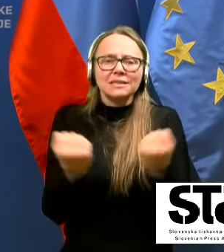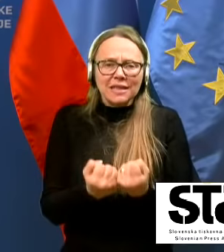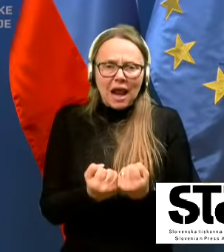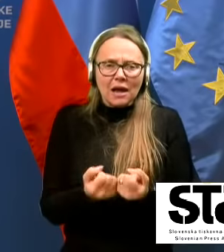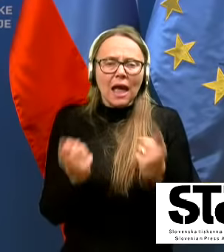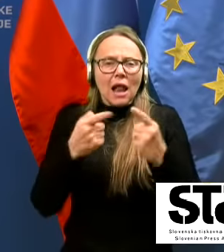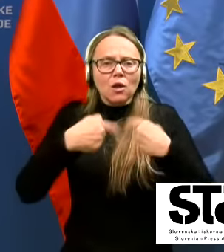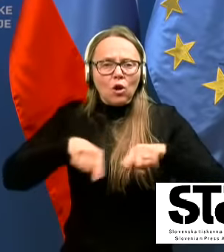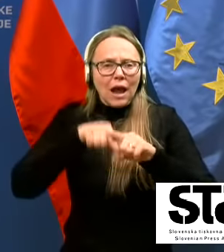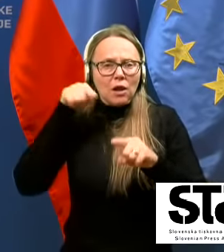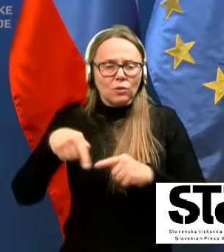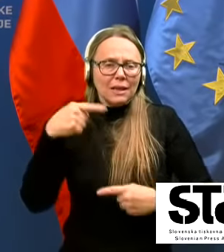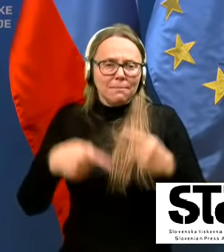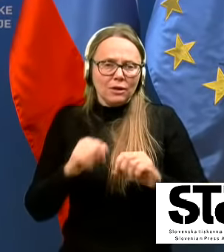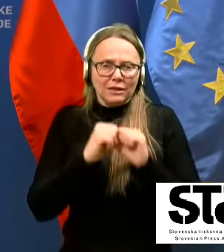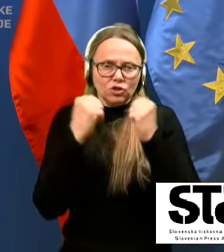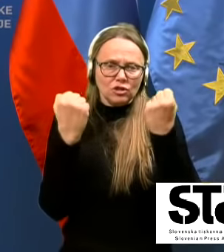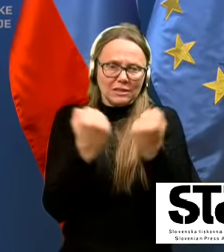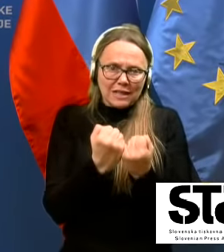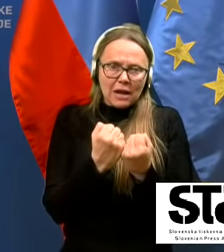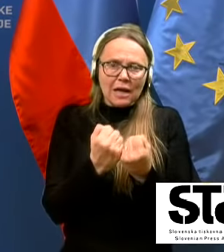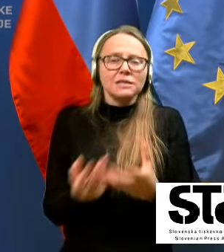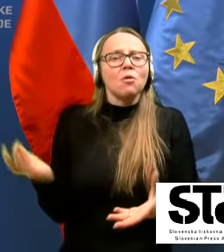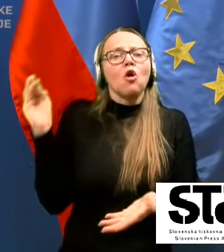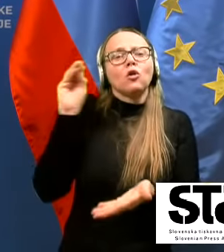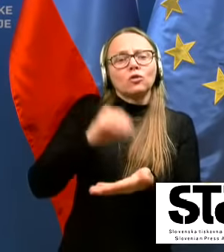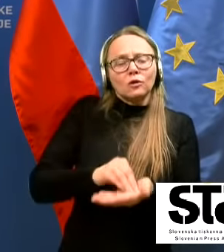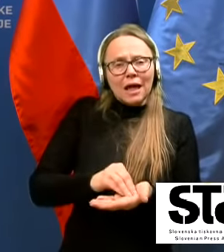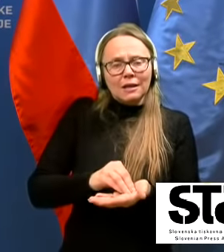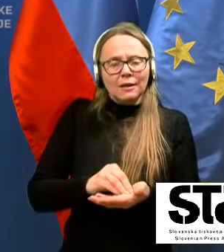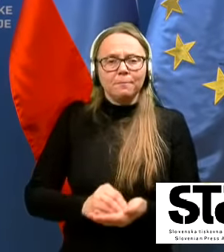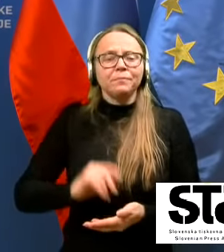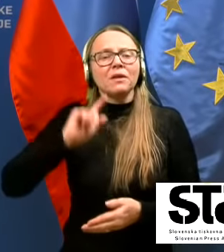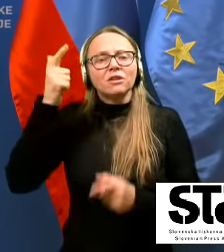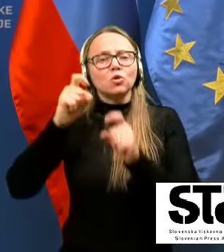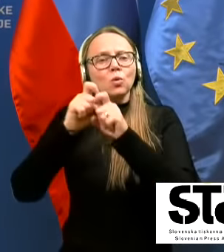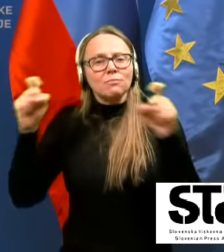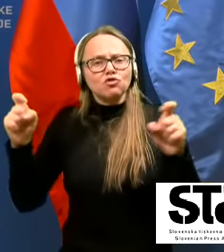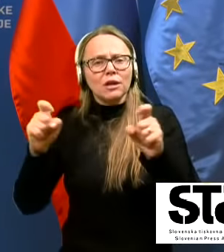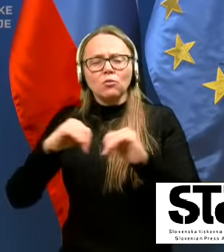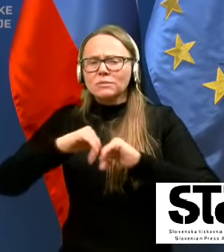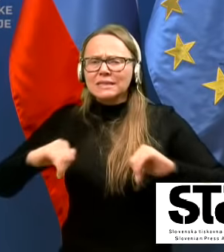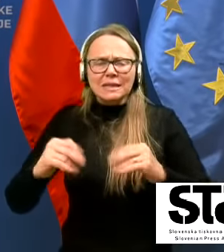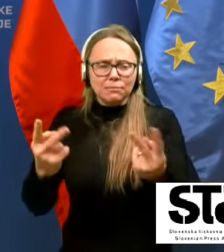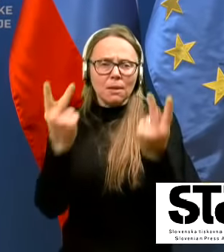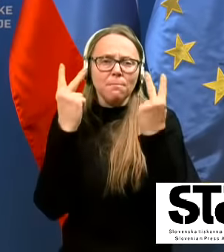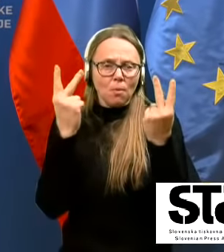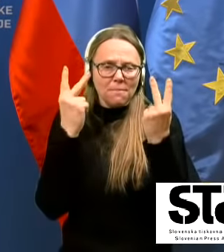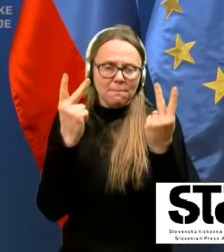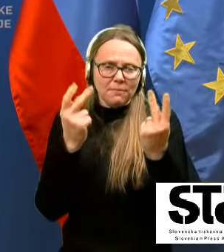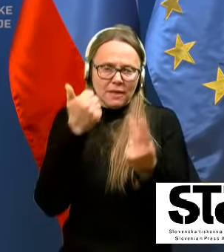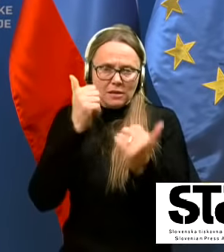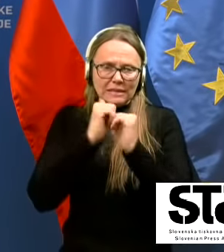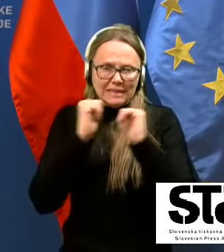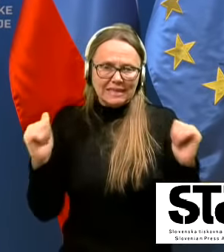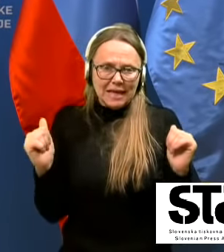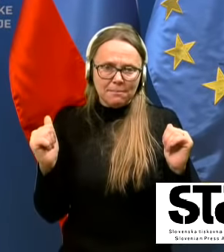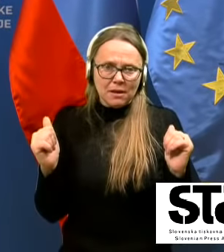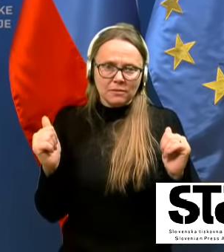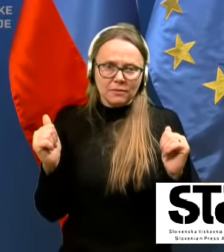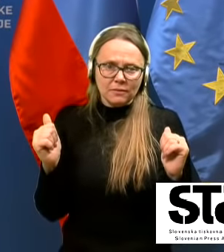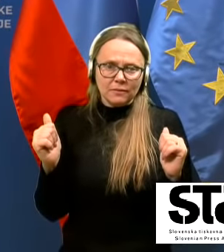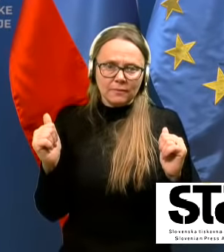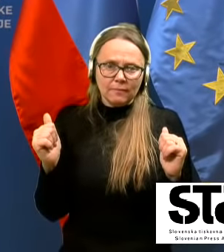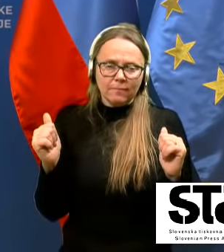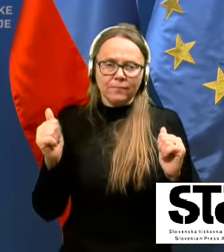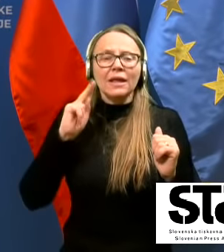organov te politične stranke. V drugem členu je izjemno pomembna izjema, ki je